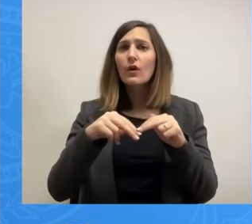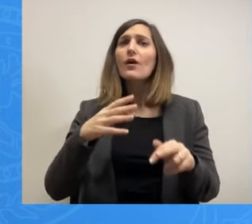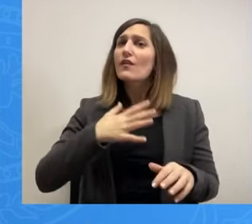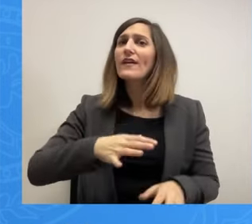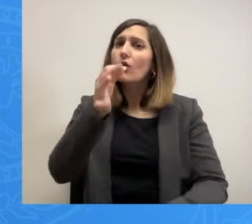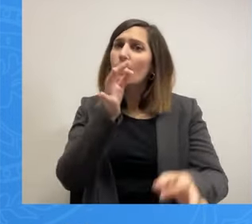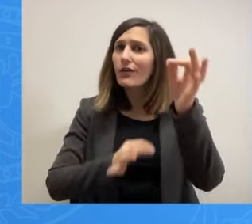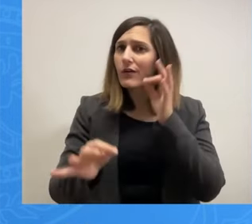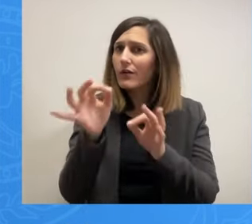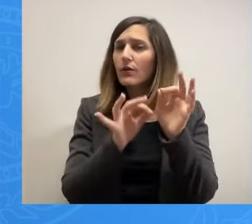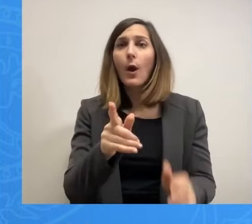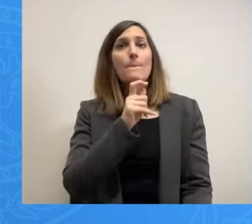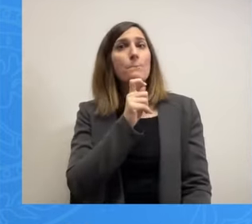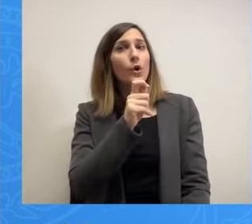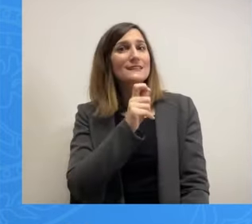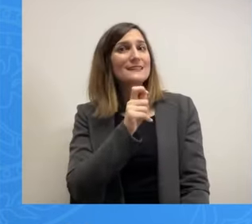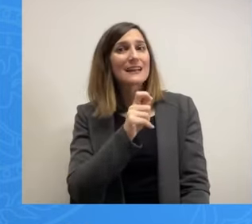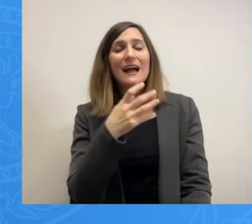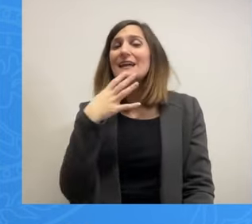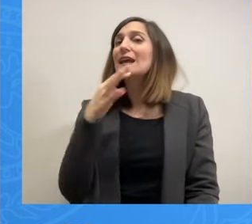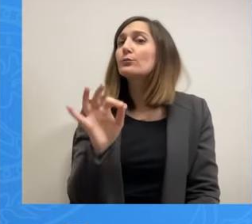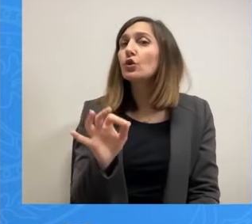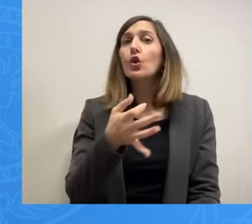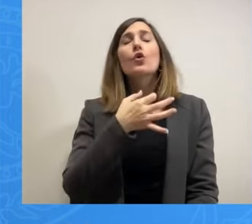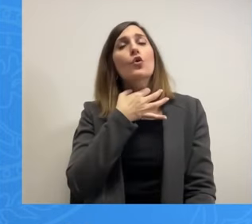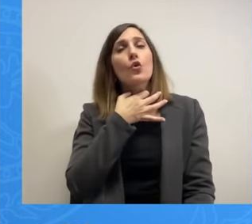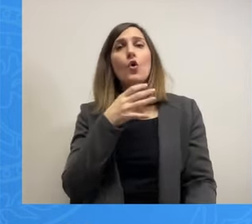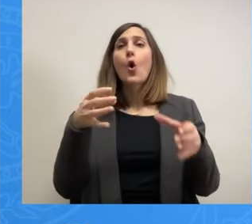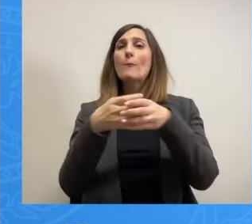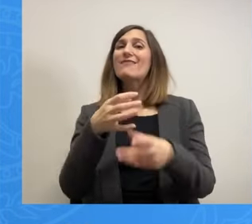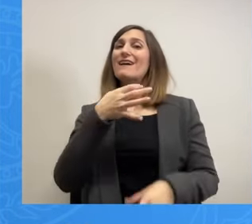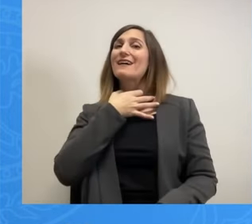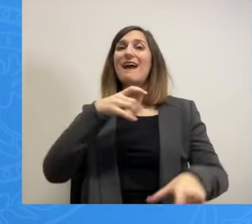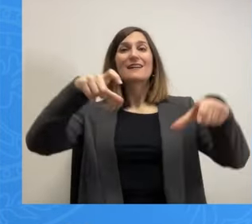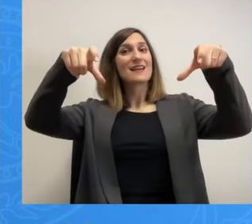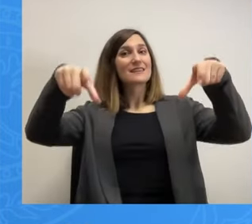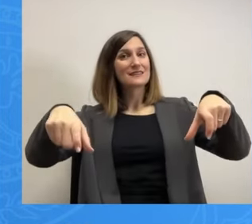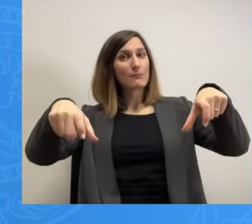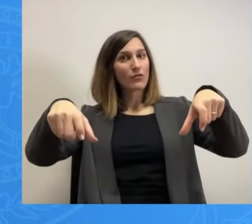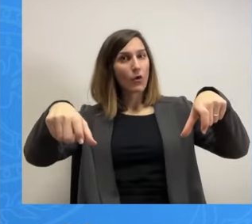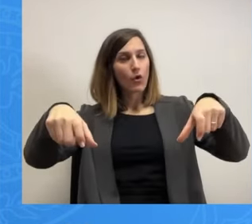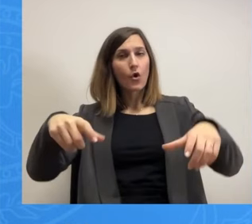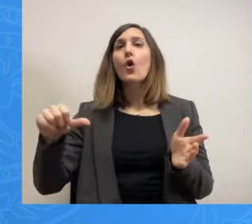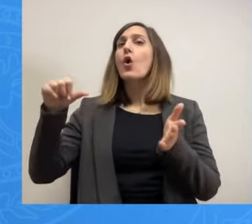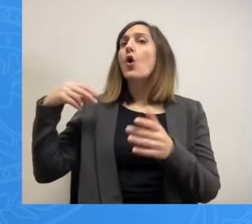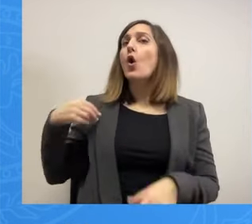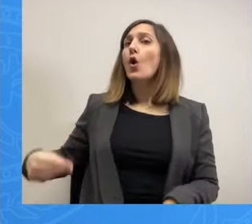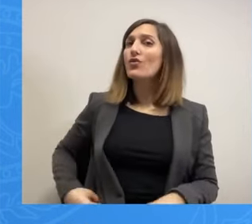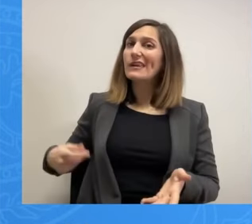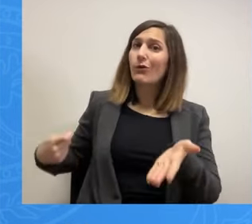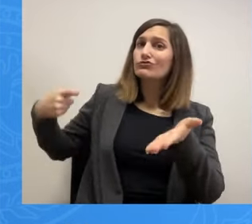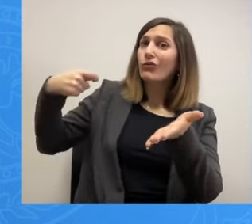γιατί η ομάδα πρέπει να έχει γήπεδο και το Δημόσιο και ο Δήμος να πληρώνουν 113